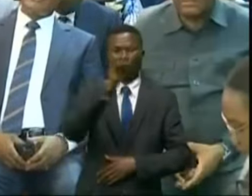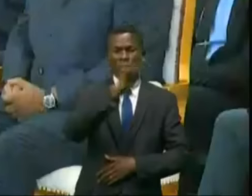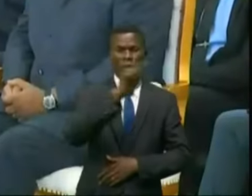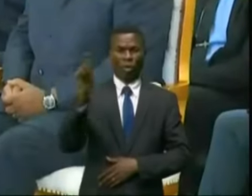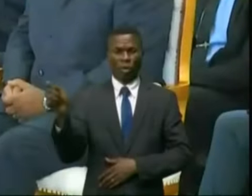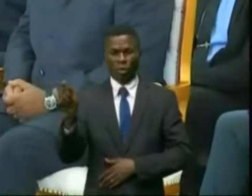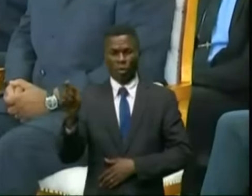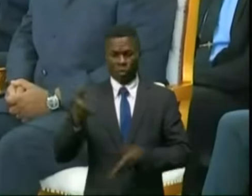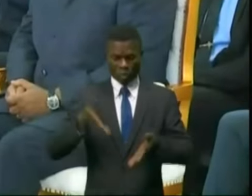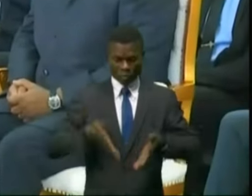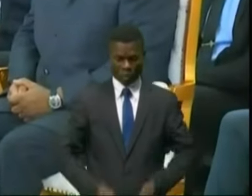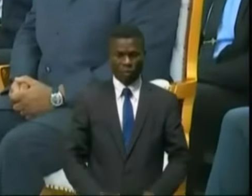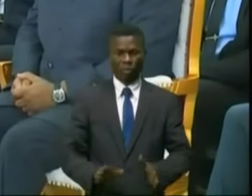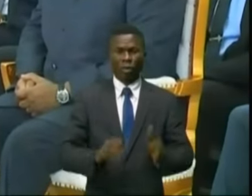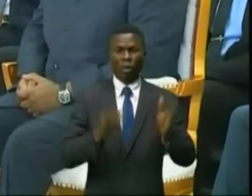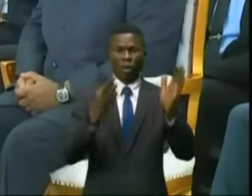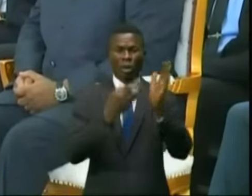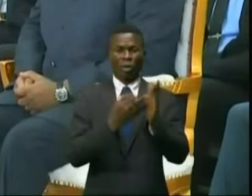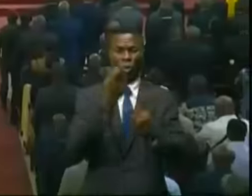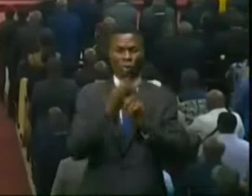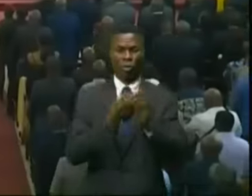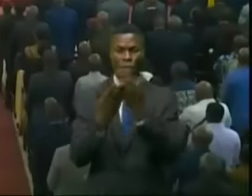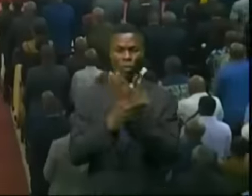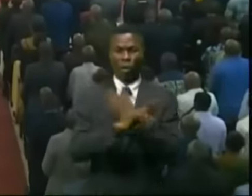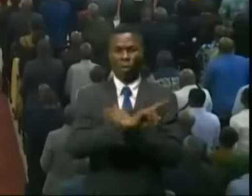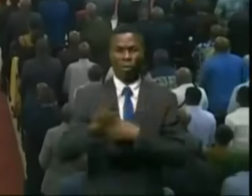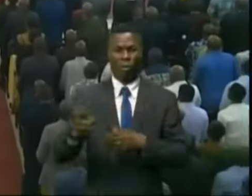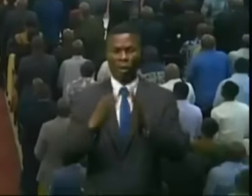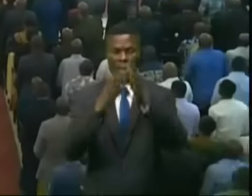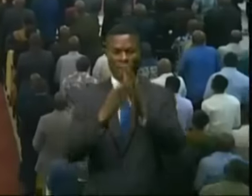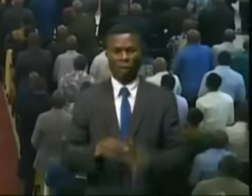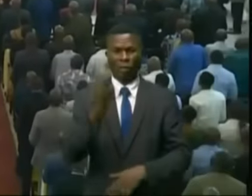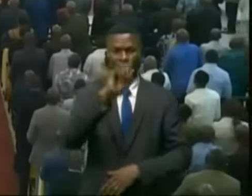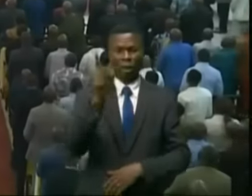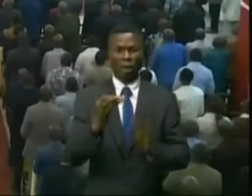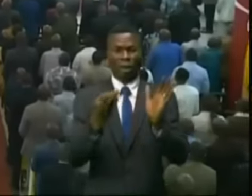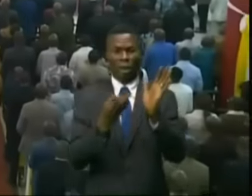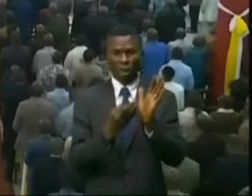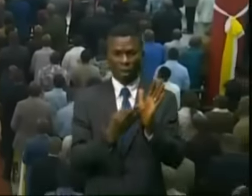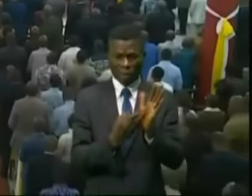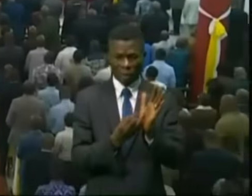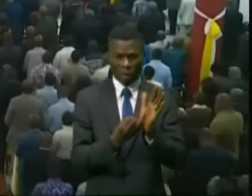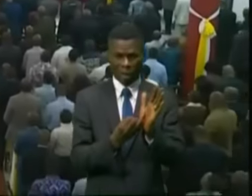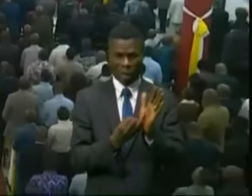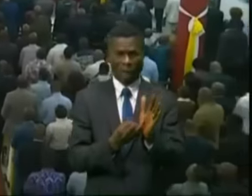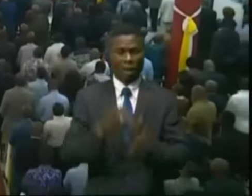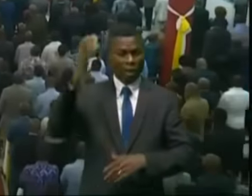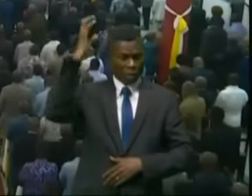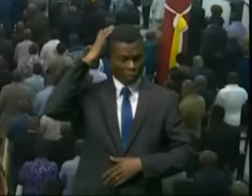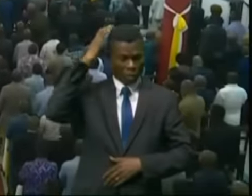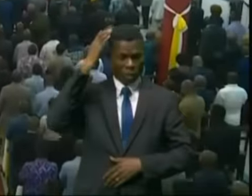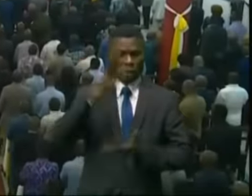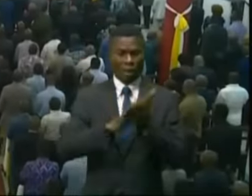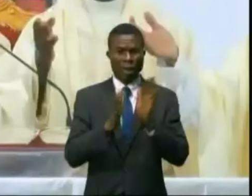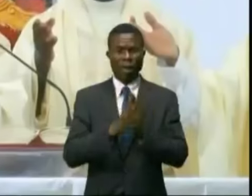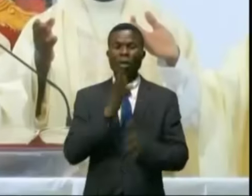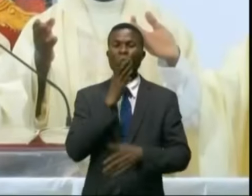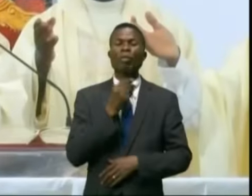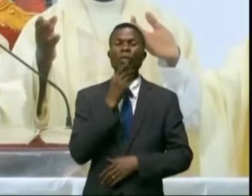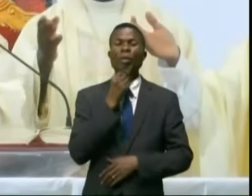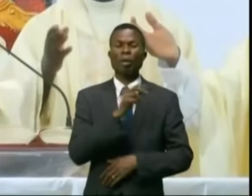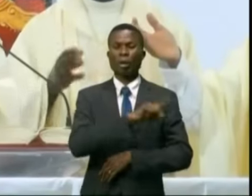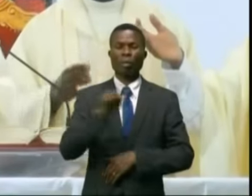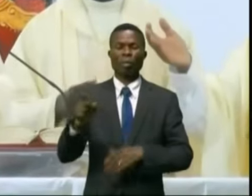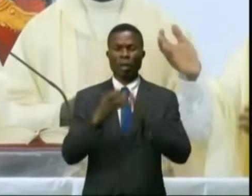mais le 8 juillet 1937, Mgr Gérard Moulumba Kalemba fut ordonné prêtre en